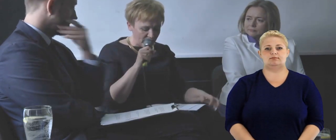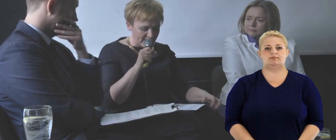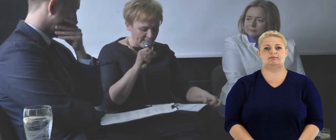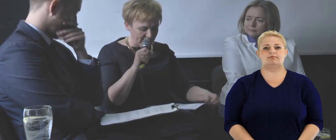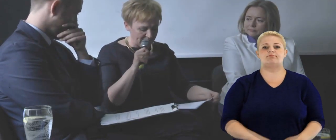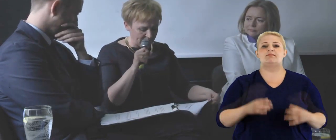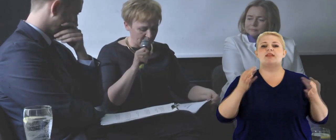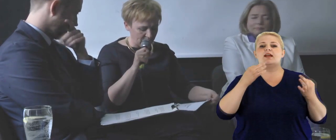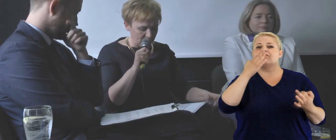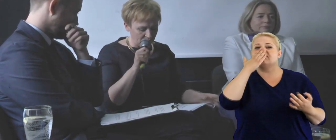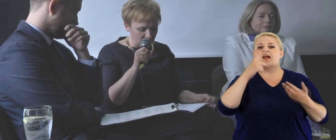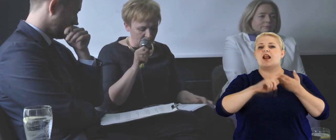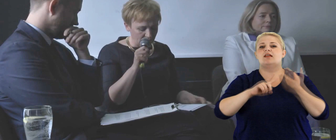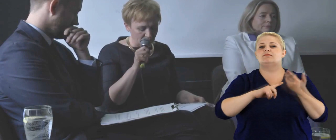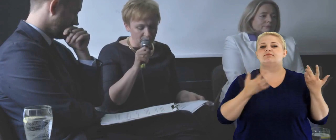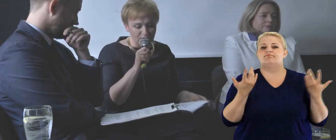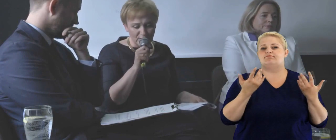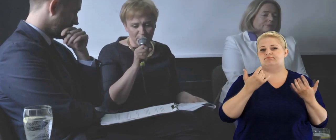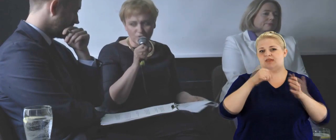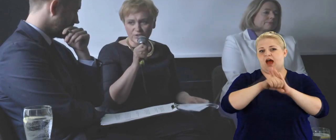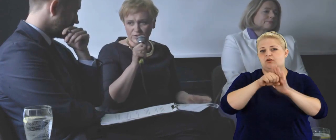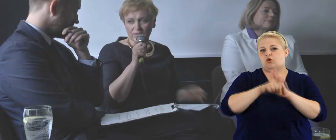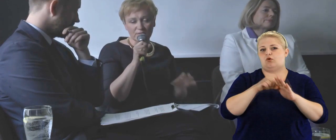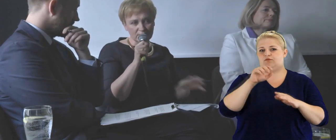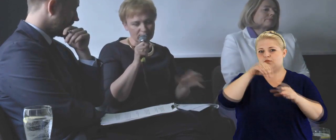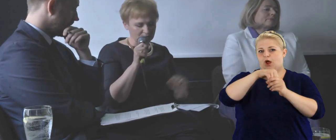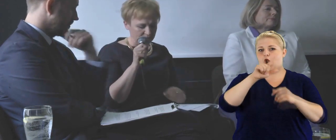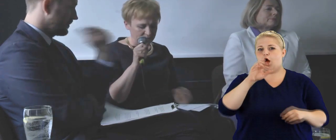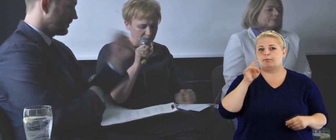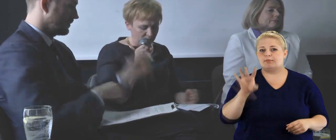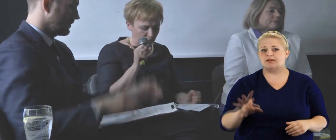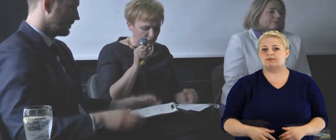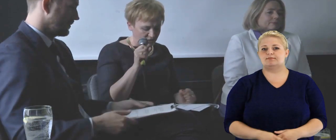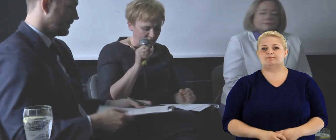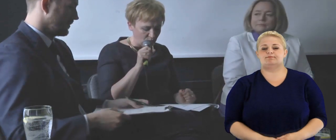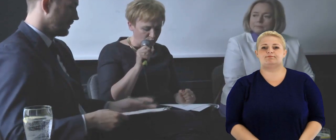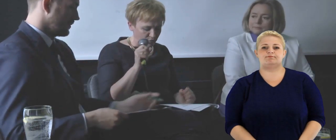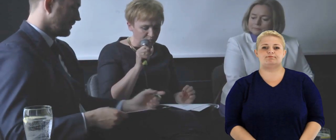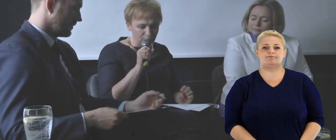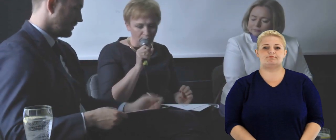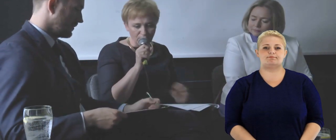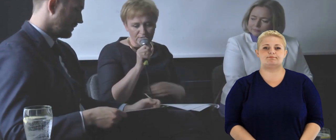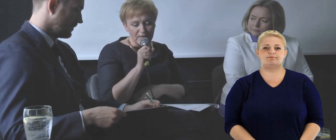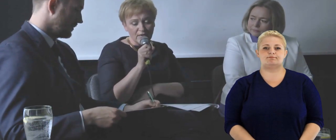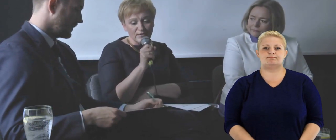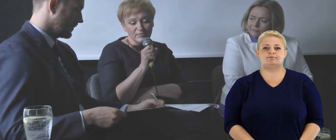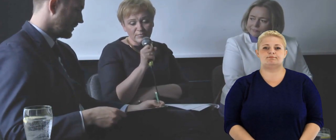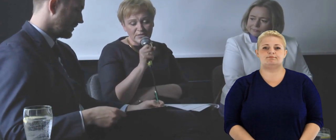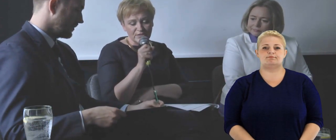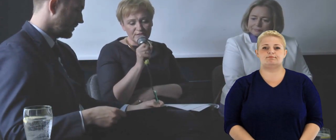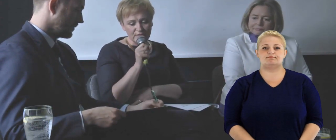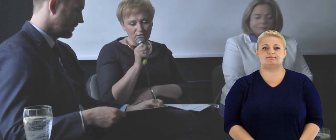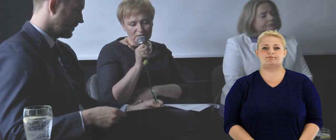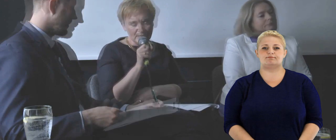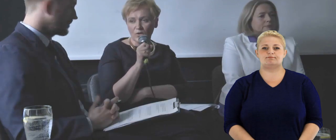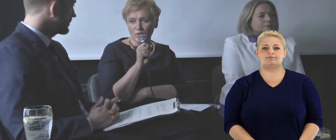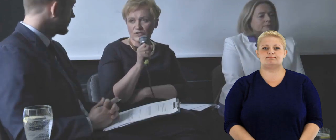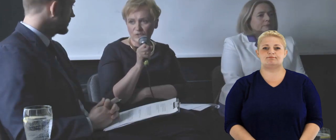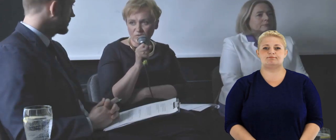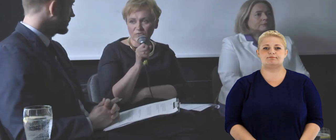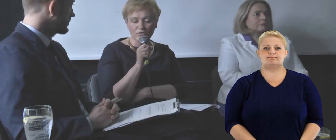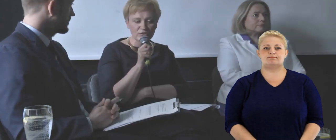jak wygląda teraz liczebność tych różnych aktorów lobbingowych? W myśl tych